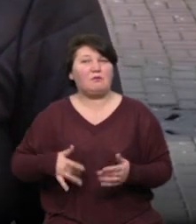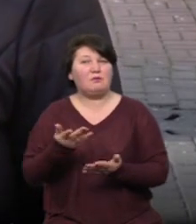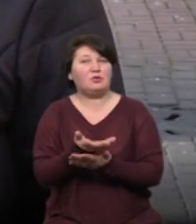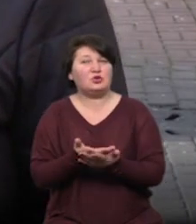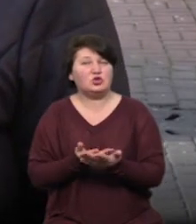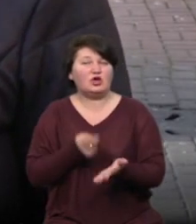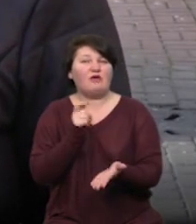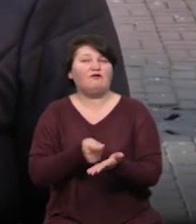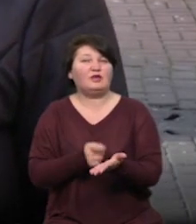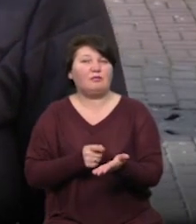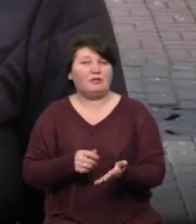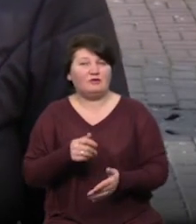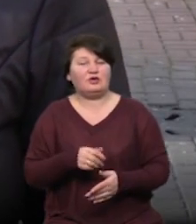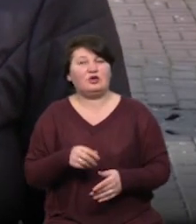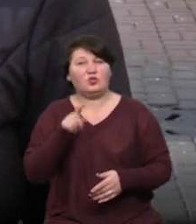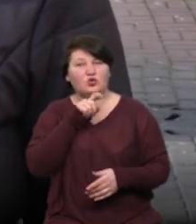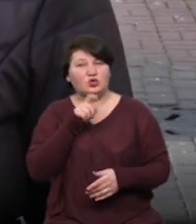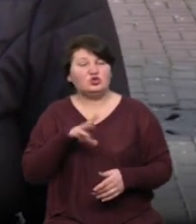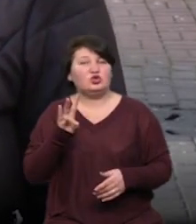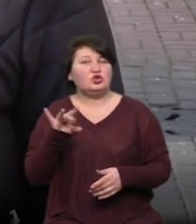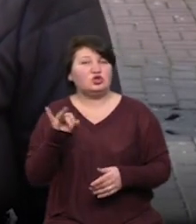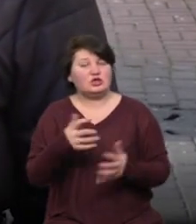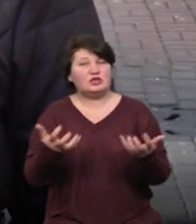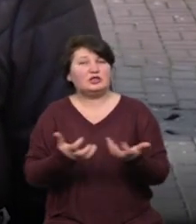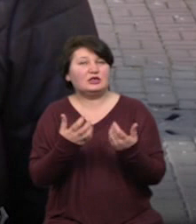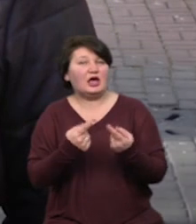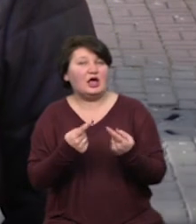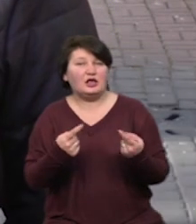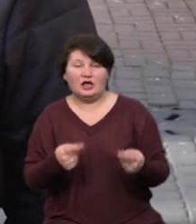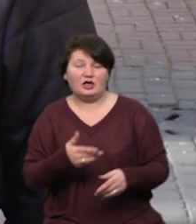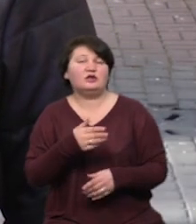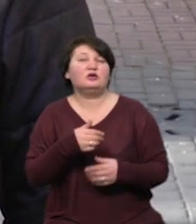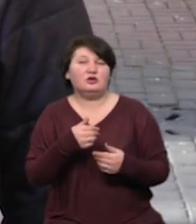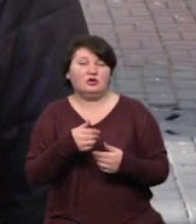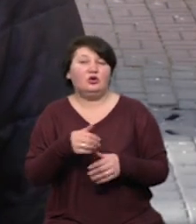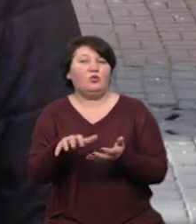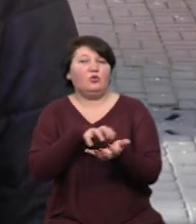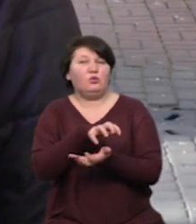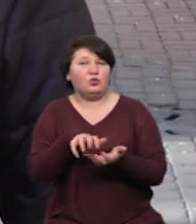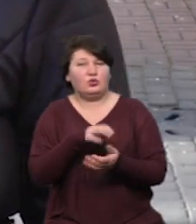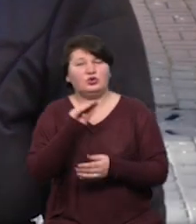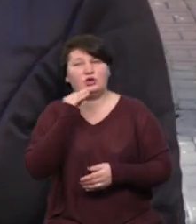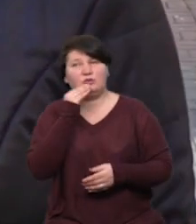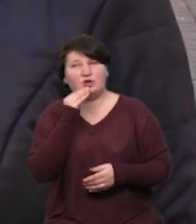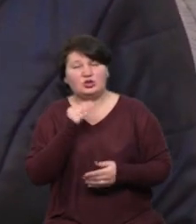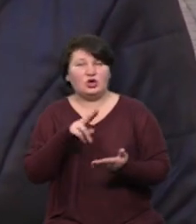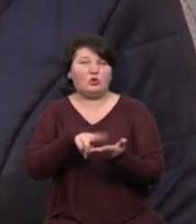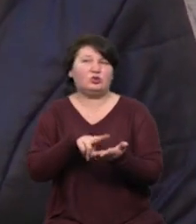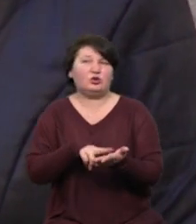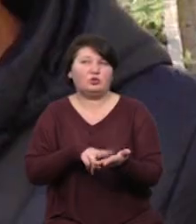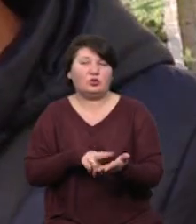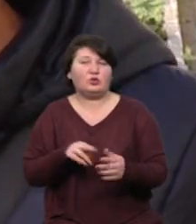відбивні кориченіжки, салати, гарно, булочки, печення, бутерброди з